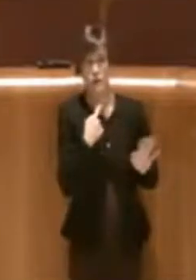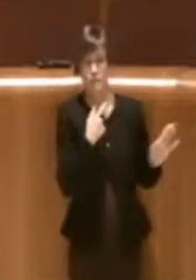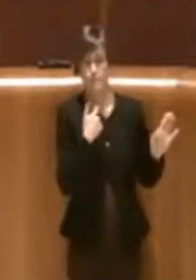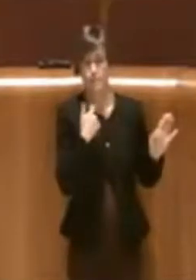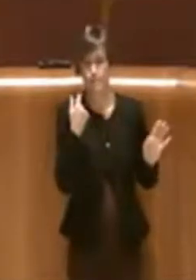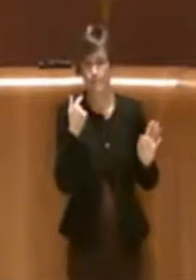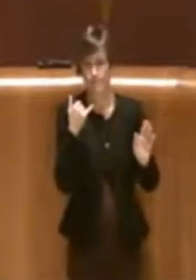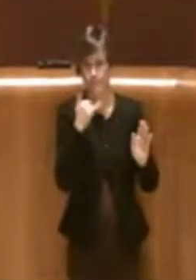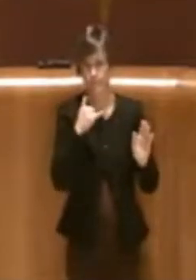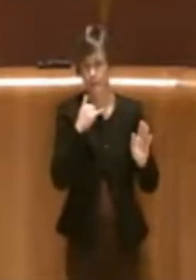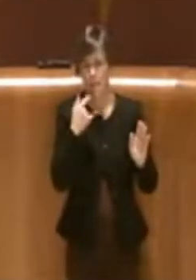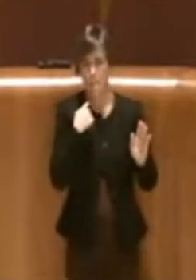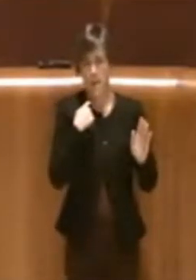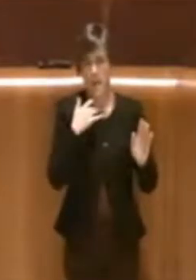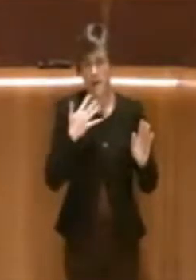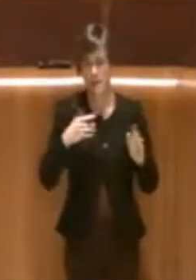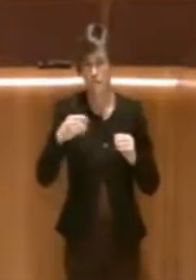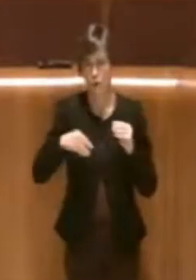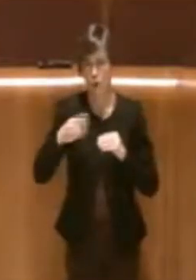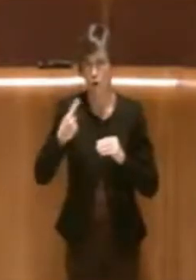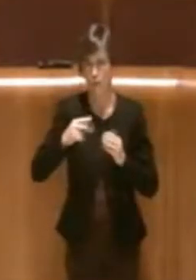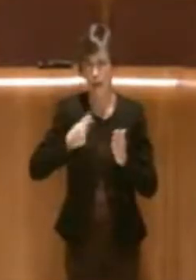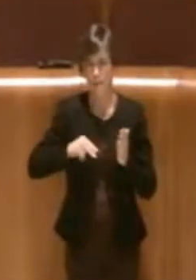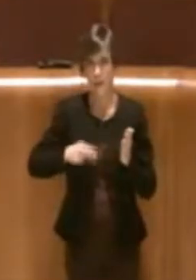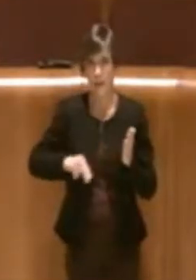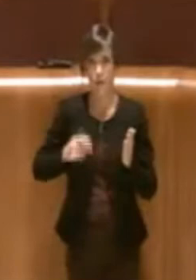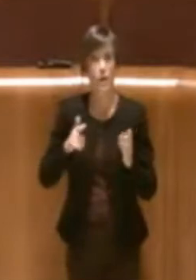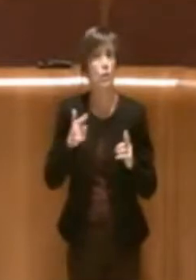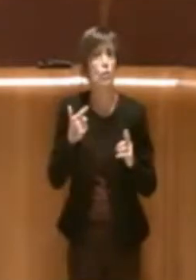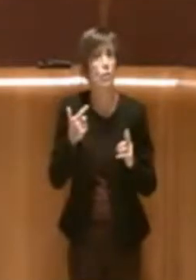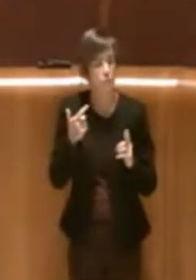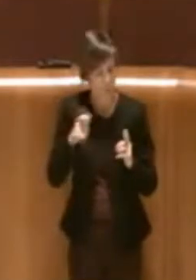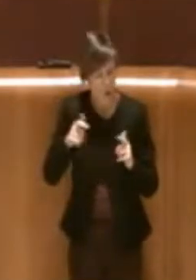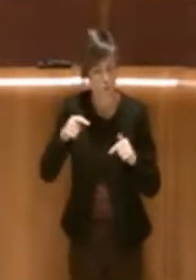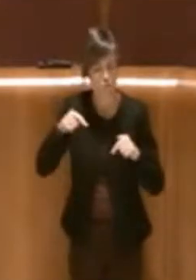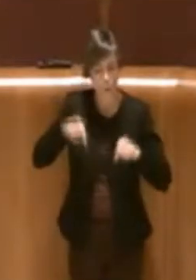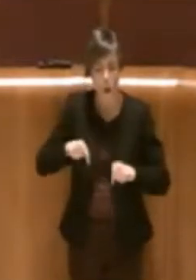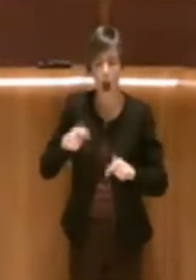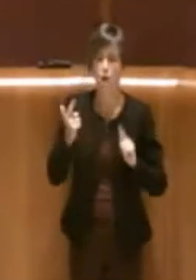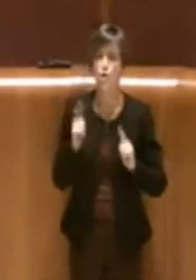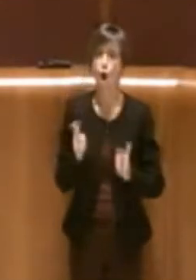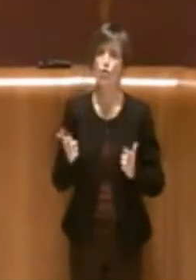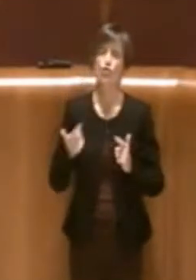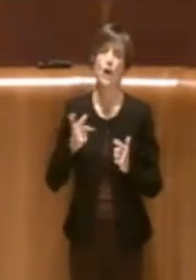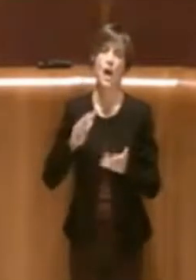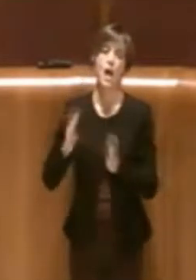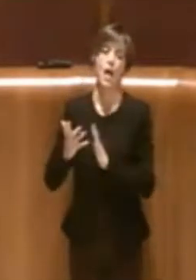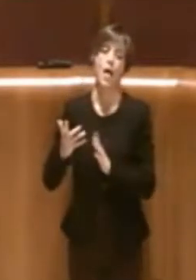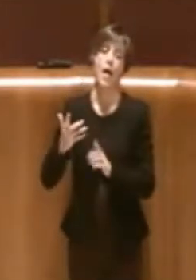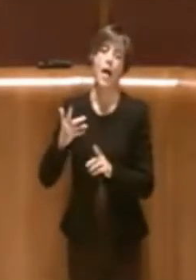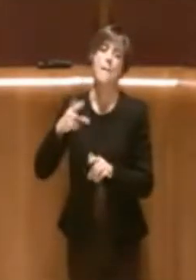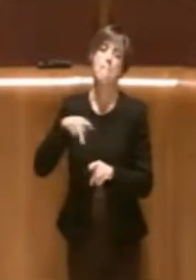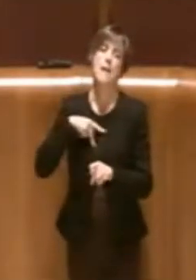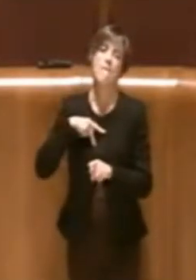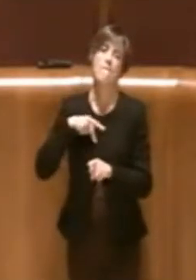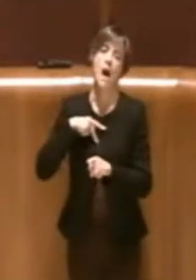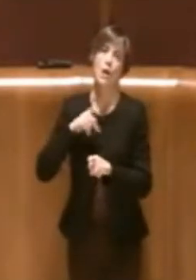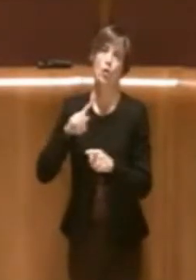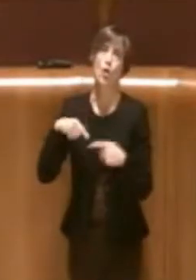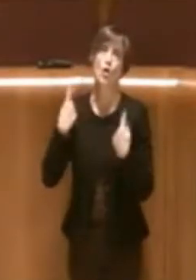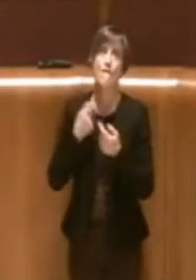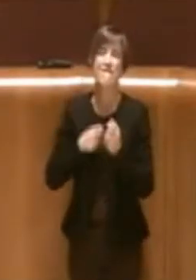non c'è nessuna privatizzazione, nel senso che non stiamo vendendo nulla, che abbiamo escluso con quell